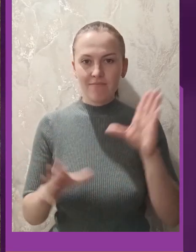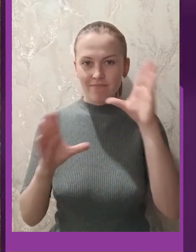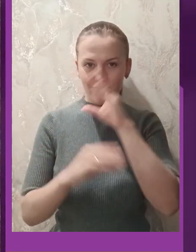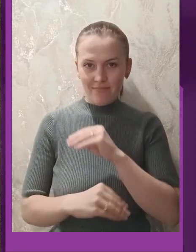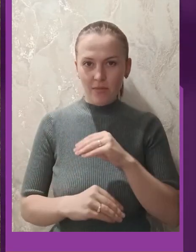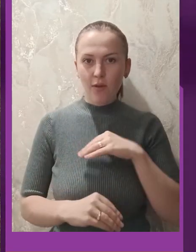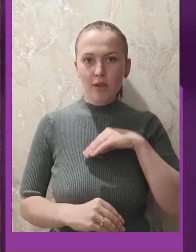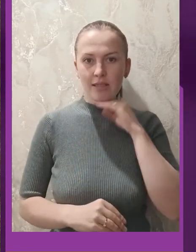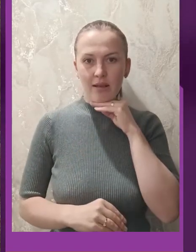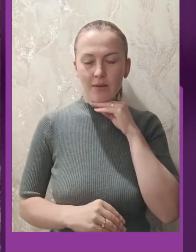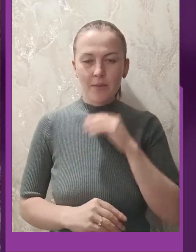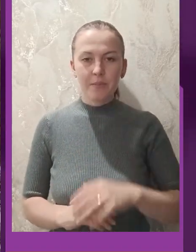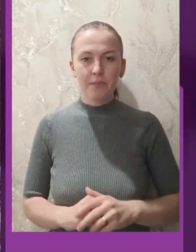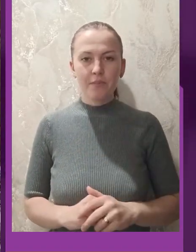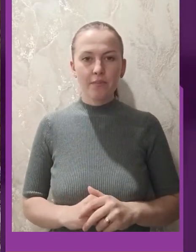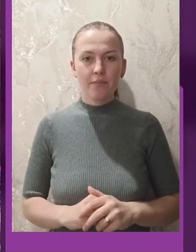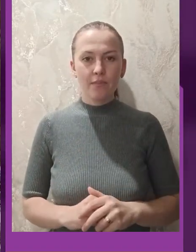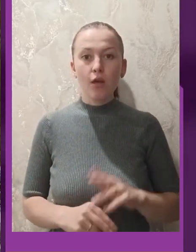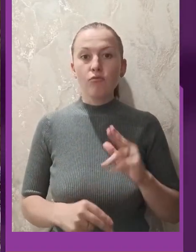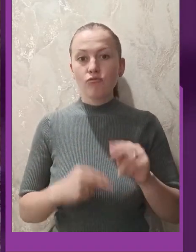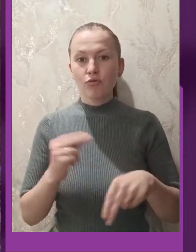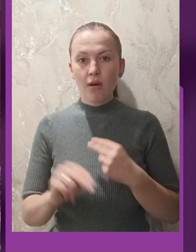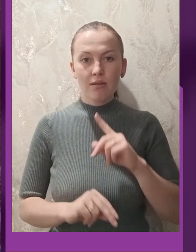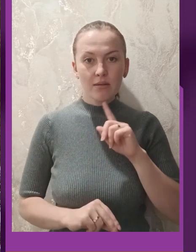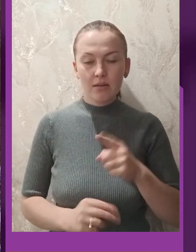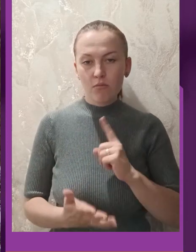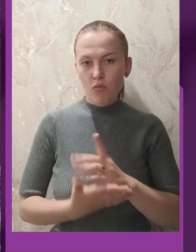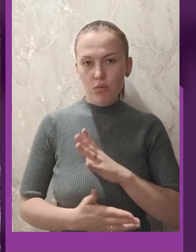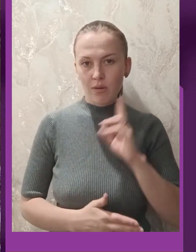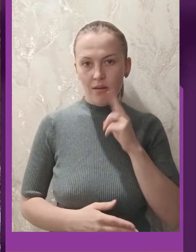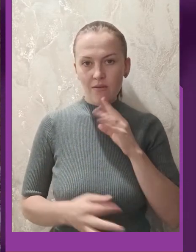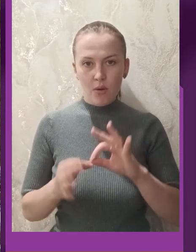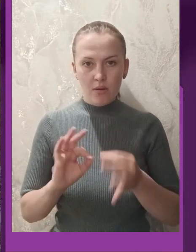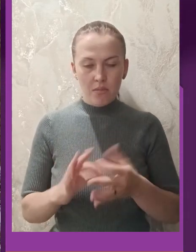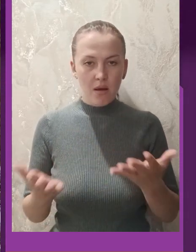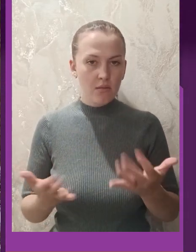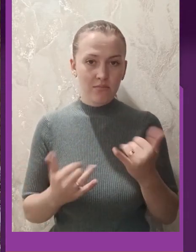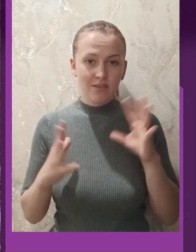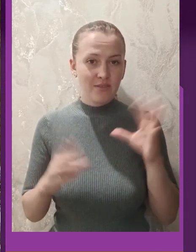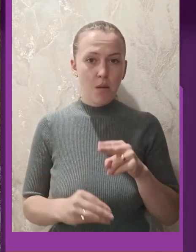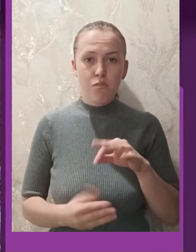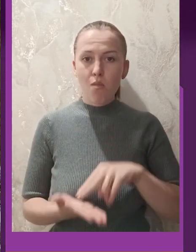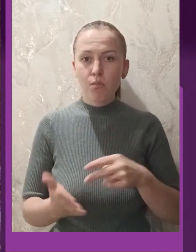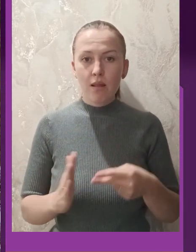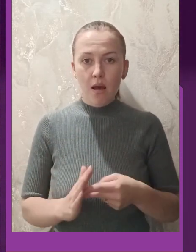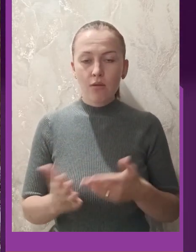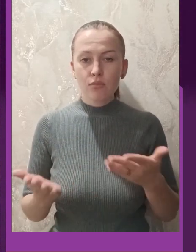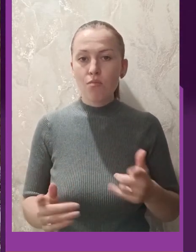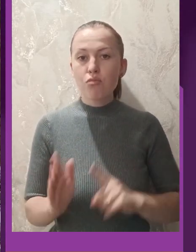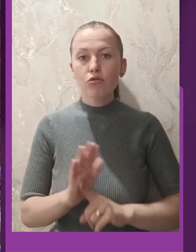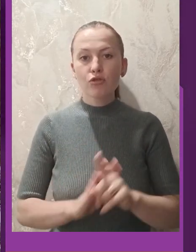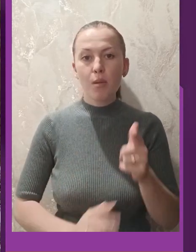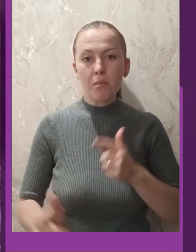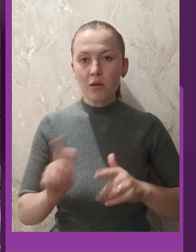в достатній мірі. Через рік має бути дефлімпіада, здається, все по плану. Починаємо